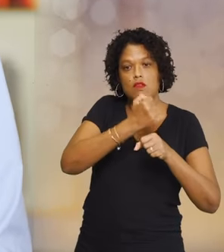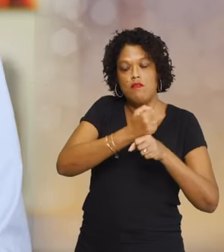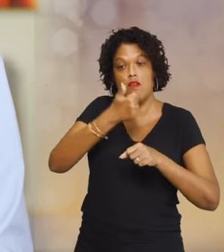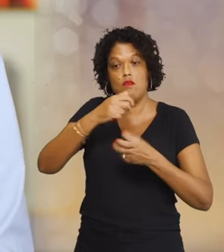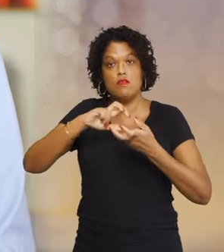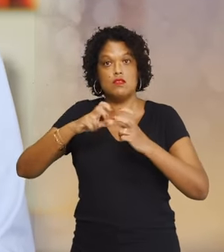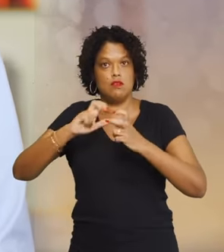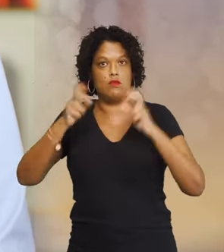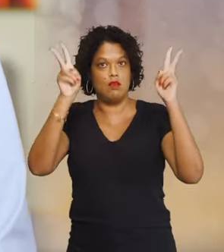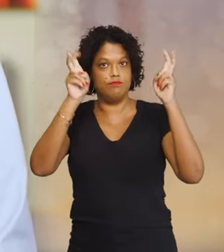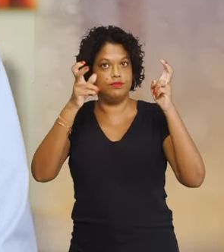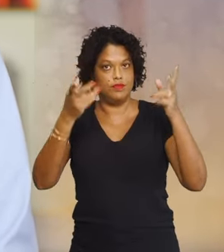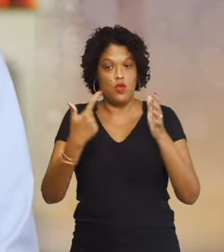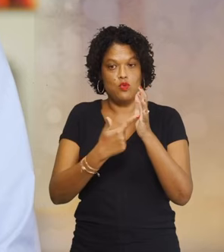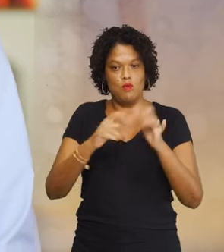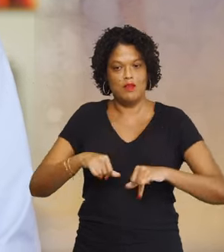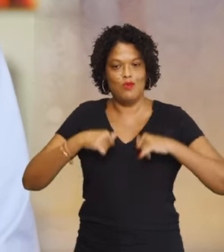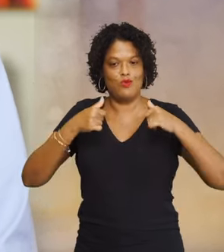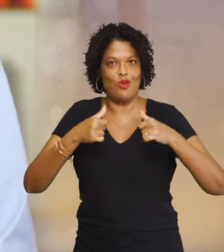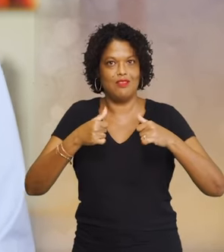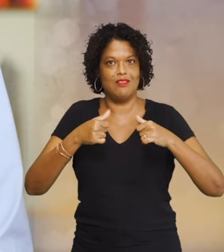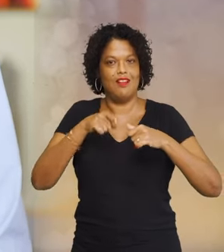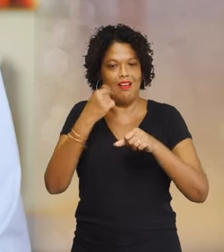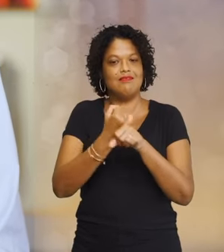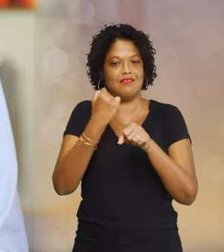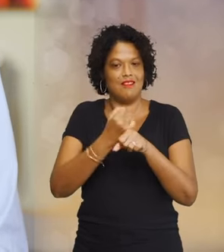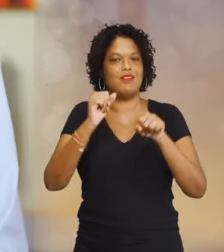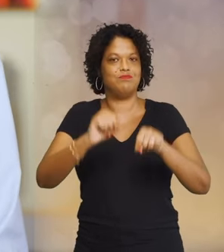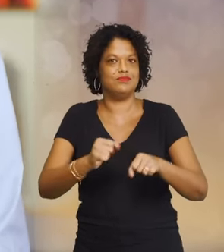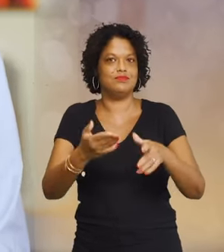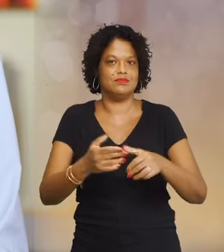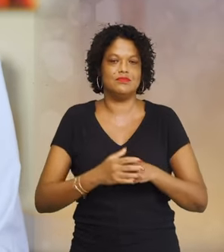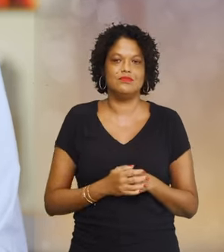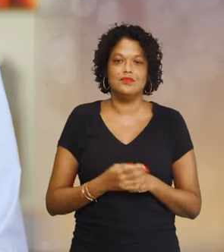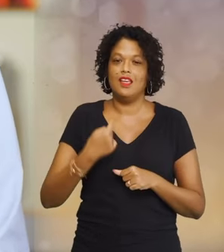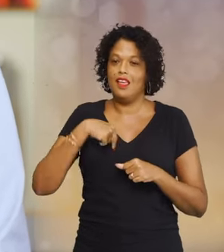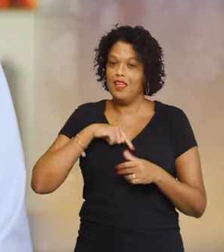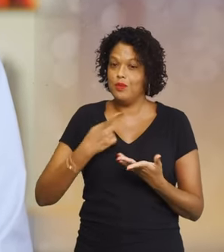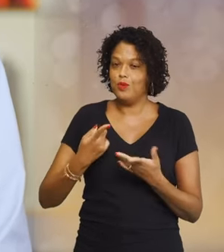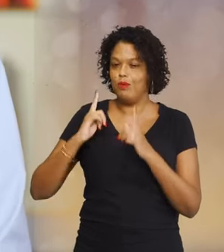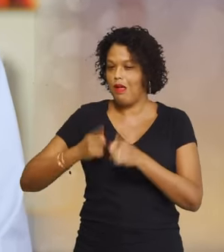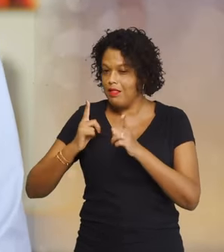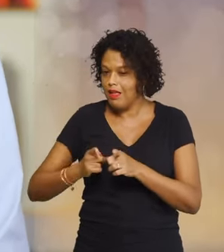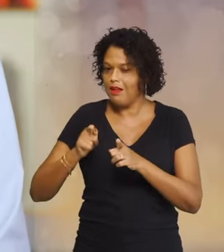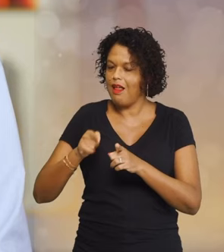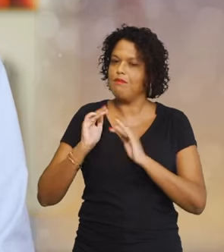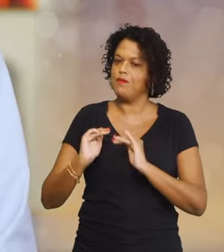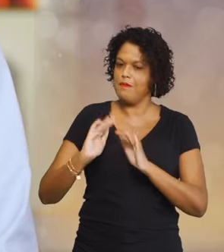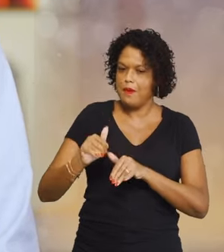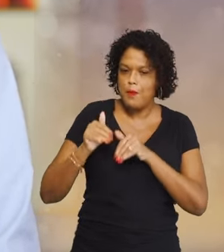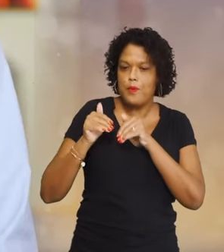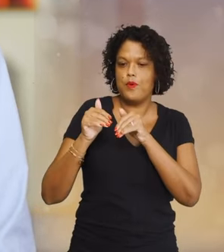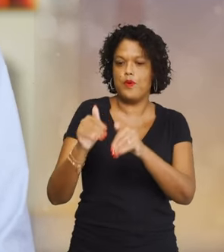permette à près de 2000 jeunes de travailler pendant les vacances. Et nous continuons, malgré la super-attaque, nous avons essayé de continuer